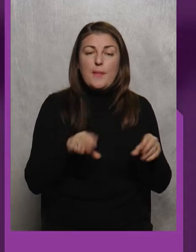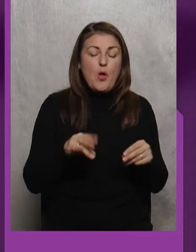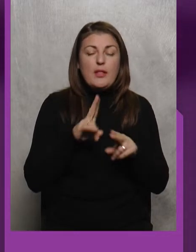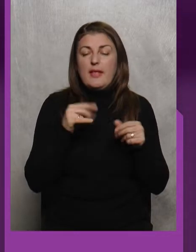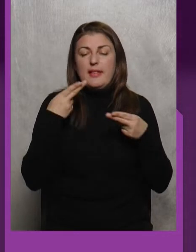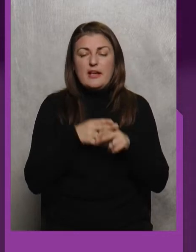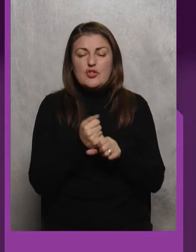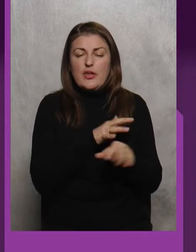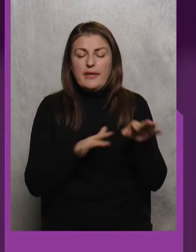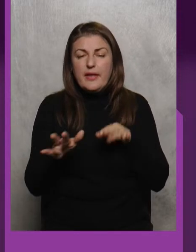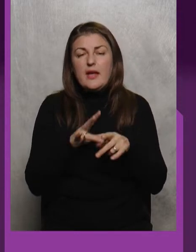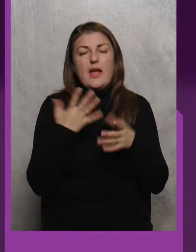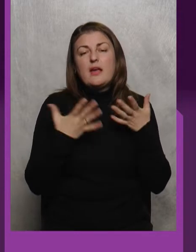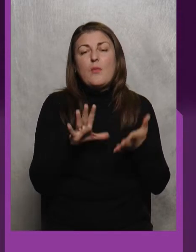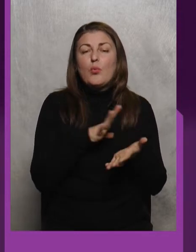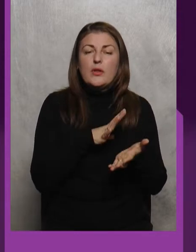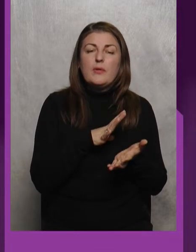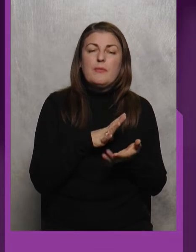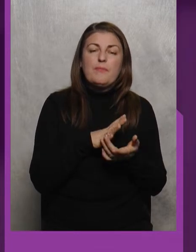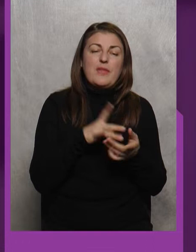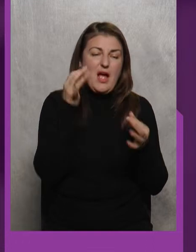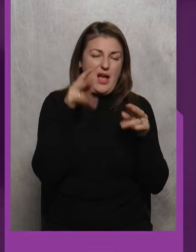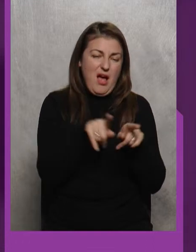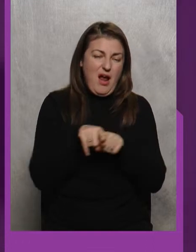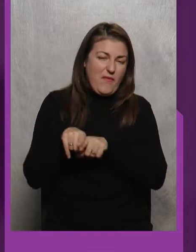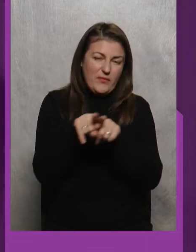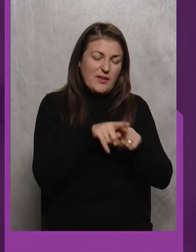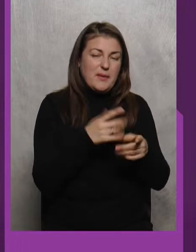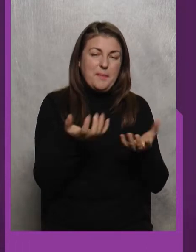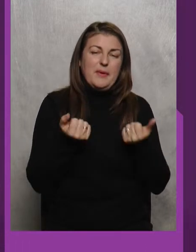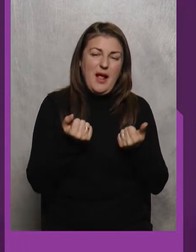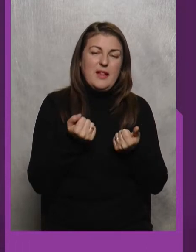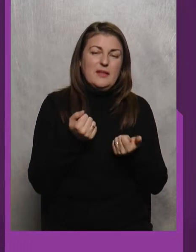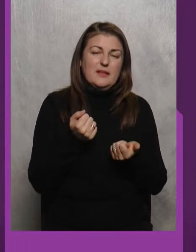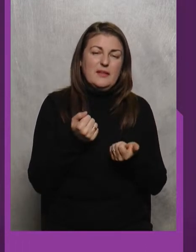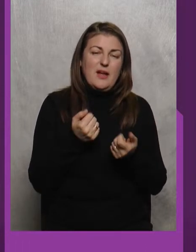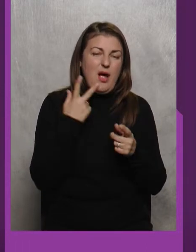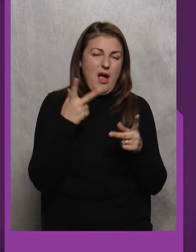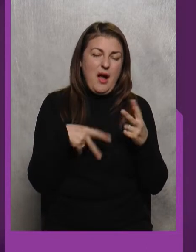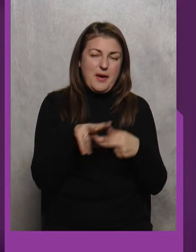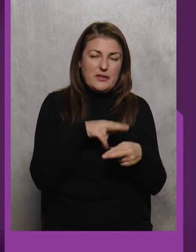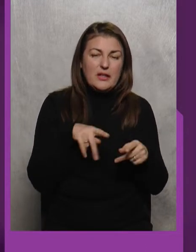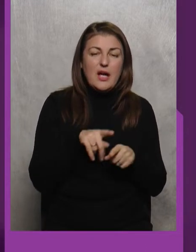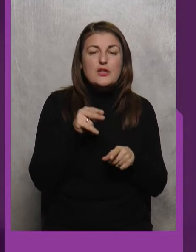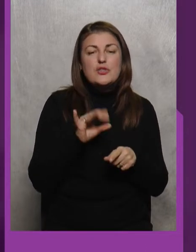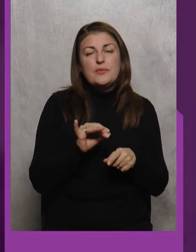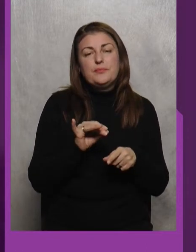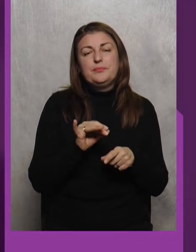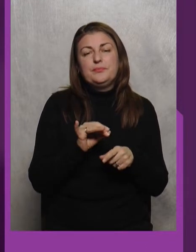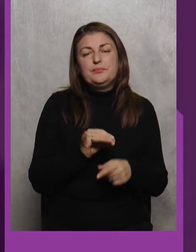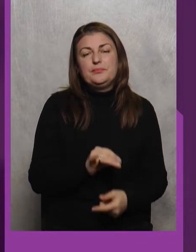технічних дій І лягали ви були вони Равномірно Одинакові Чи